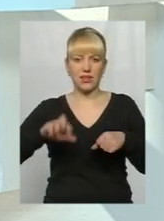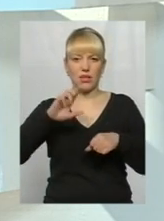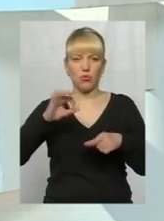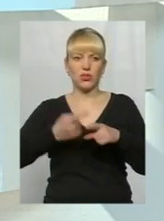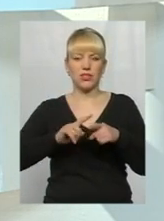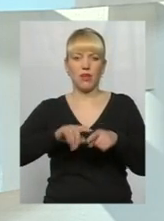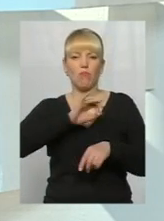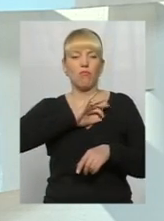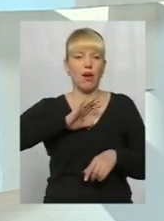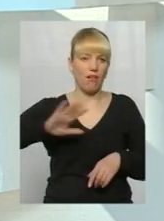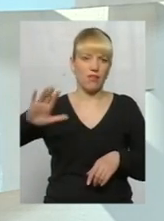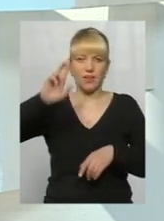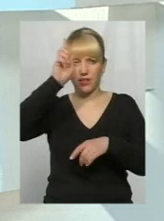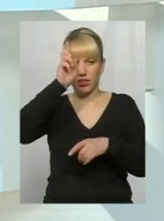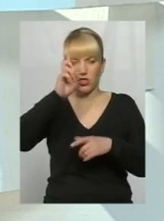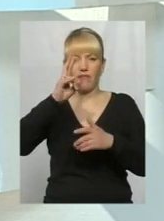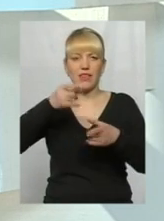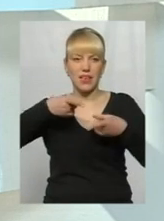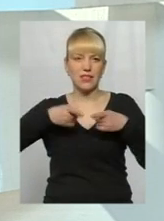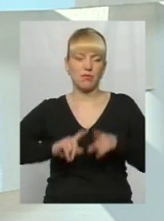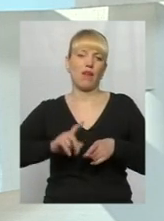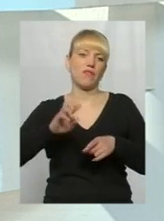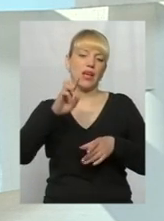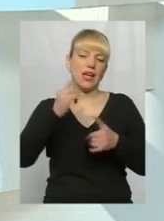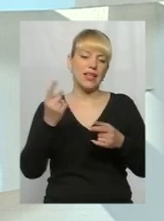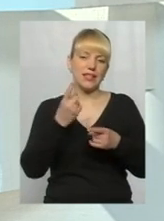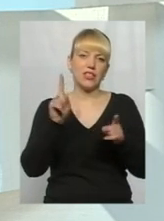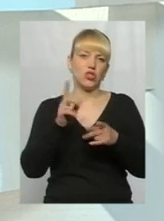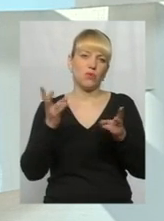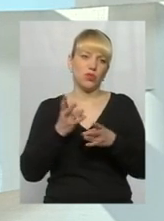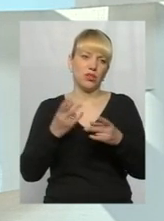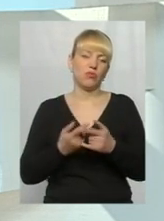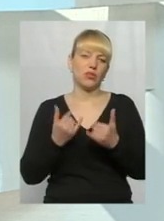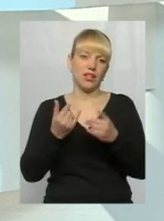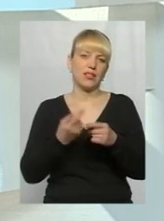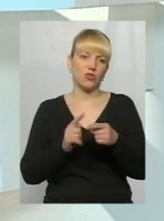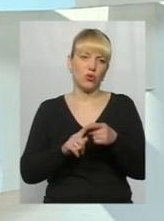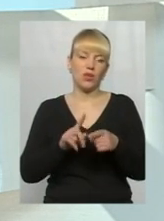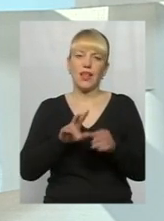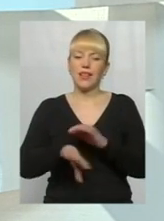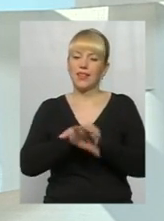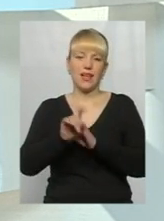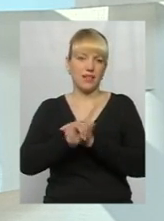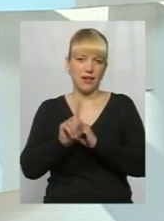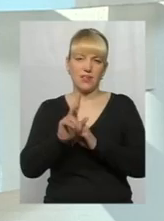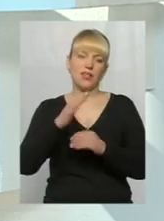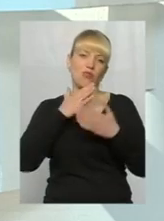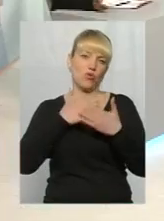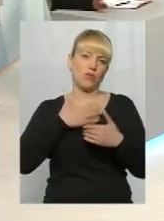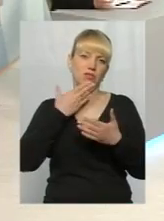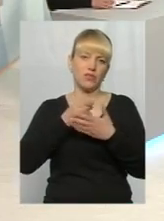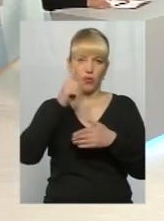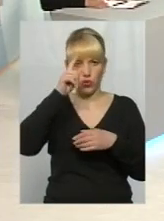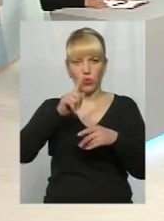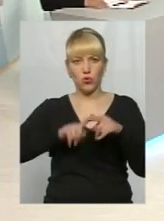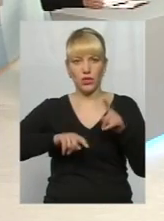багата держава насправді. Єдине для цього, що потрібно. Для мене це не красти і любити свою країну. Що